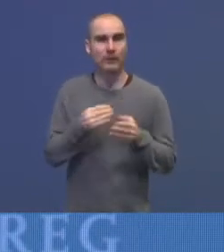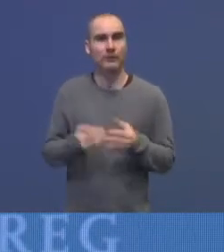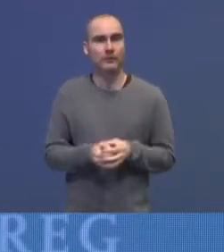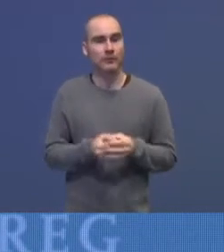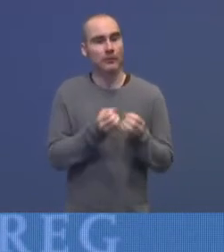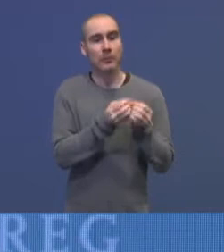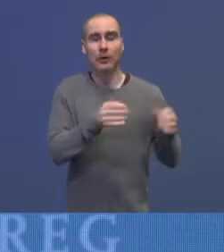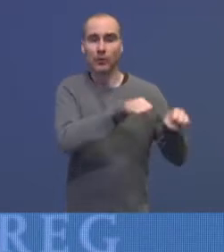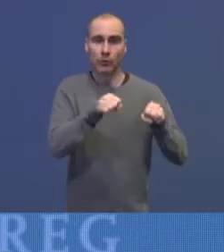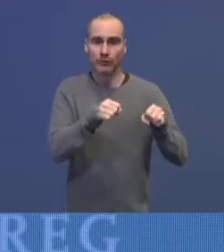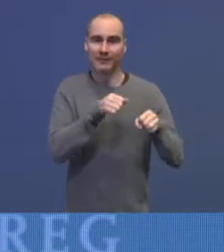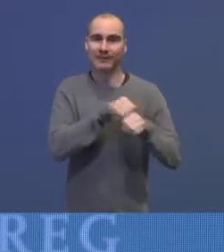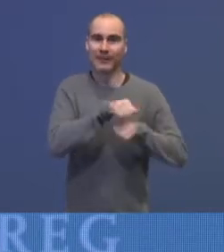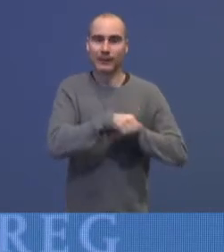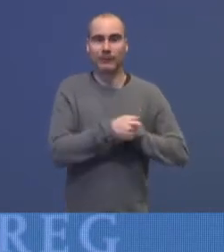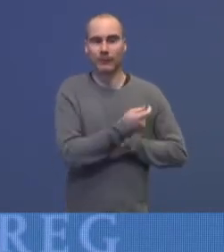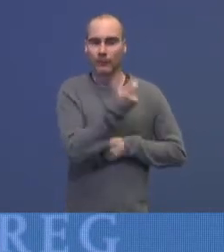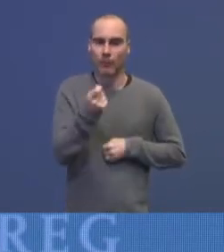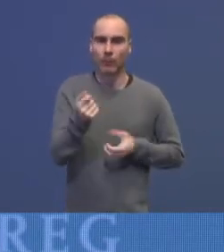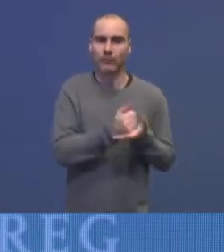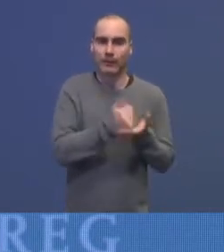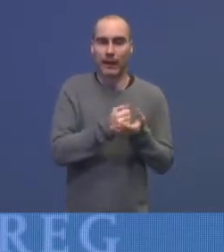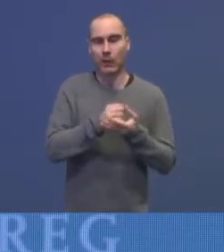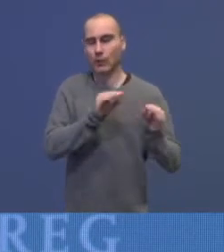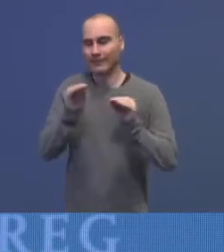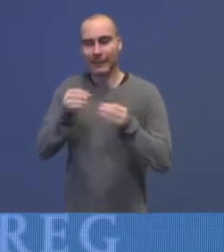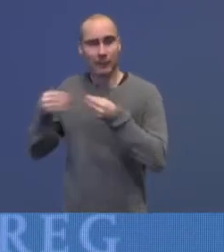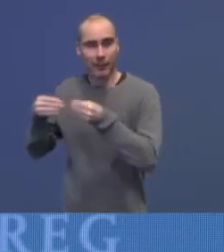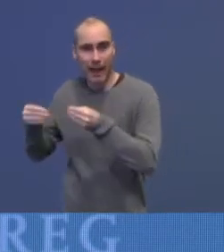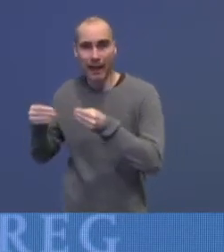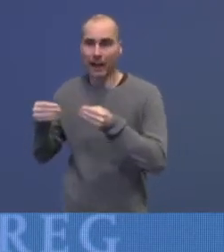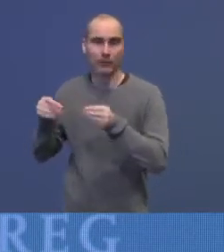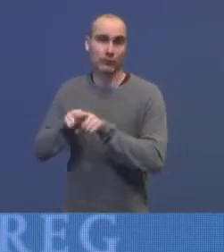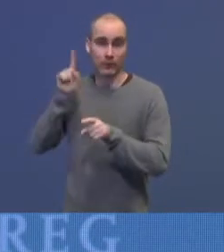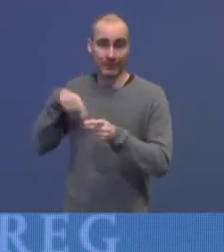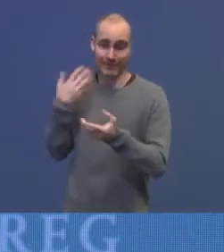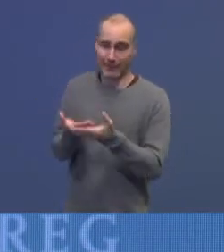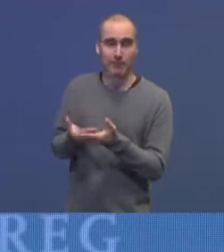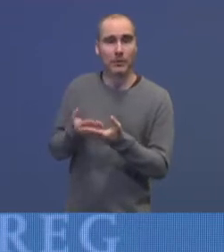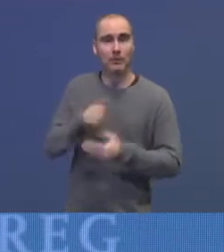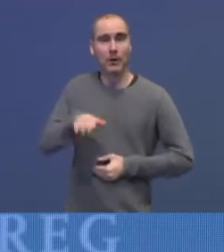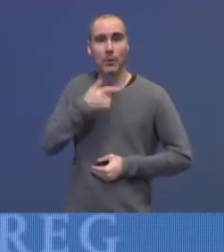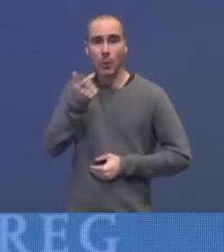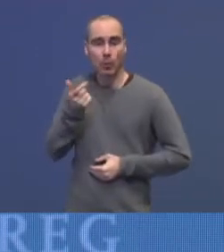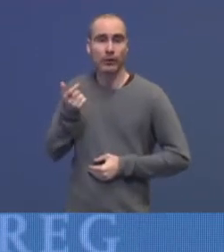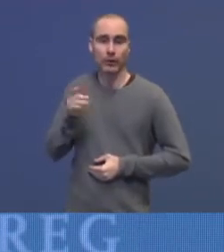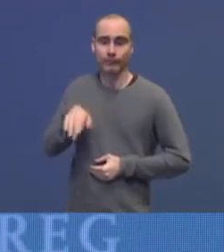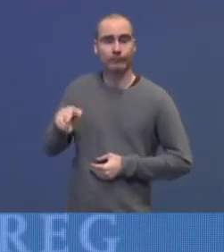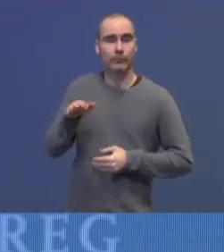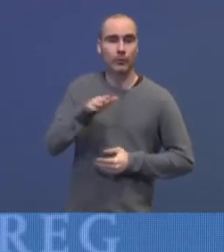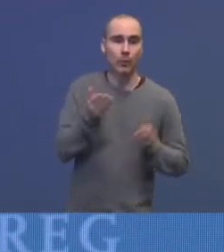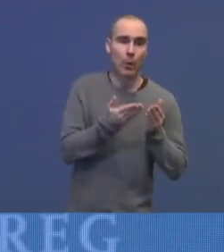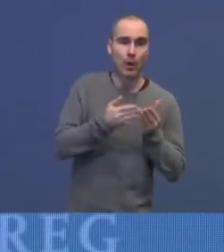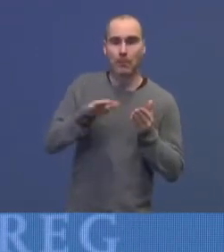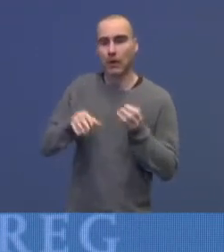slite med å ha nok personell og undervisningsmateriell for å tilby barn og unge tilbud i skole og barnehage,